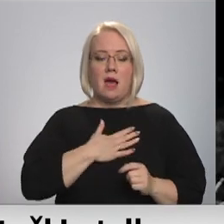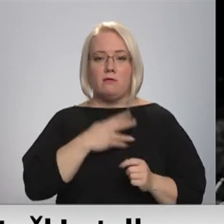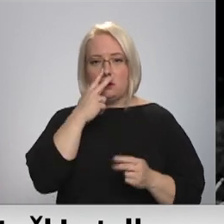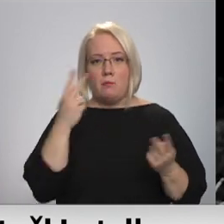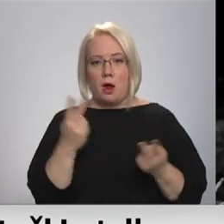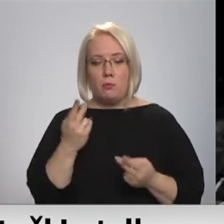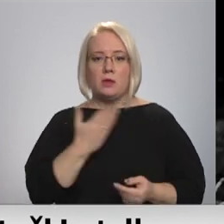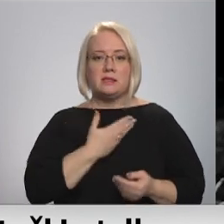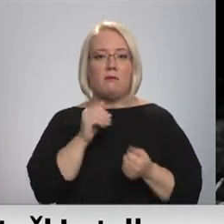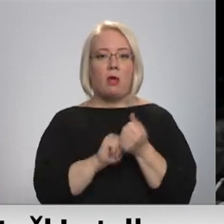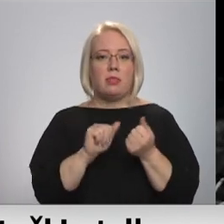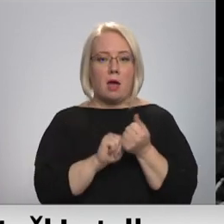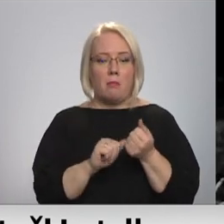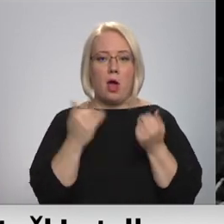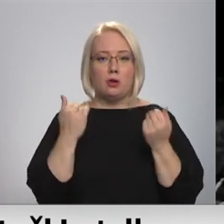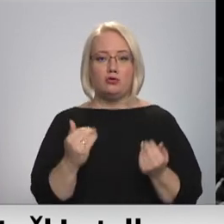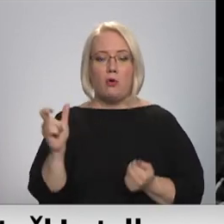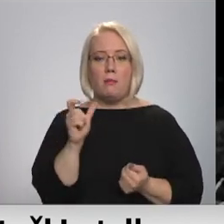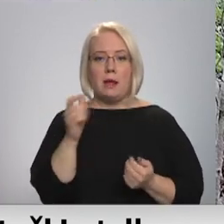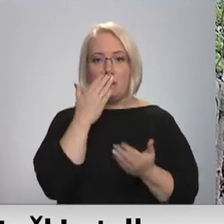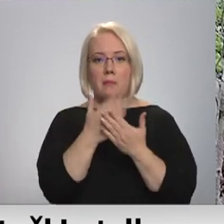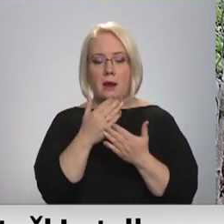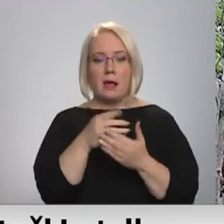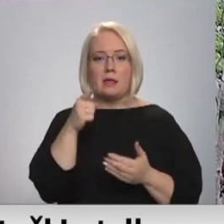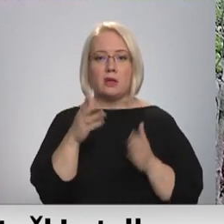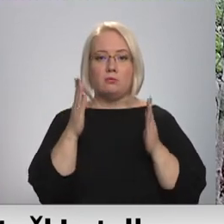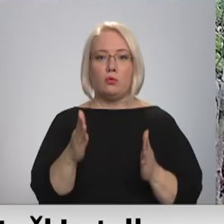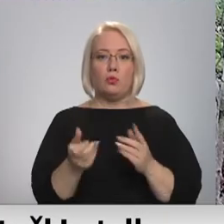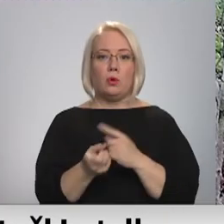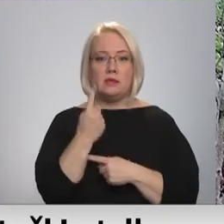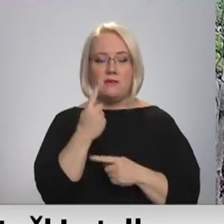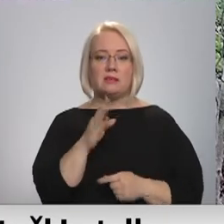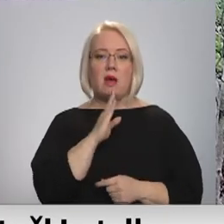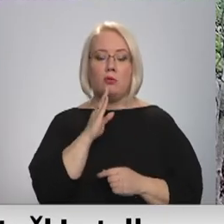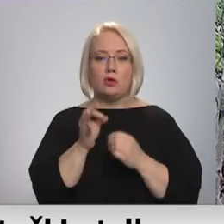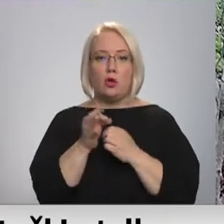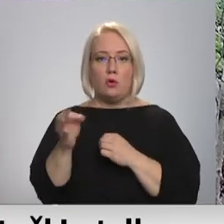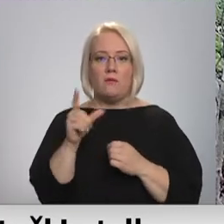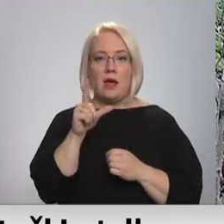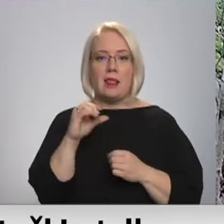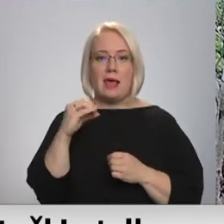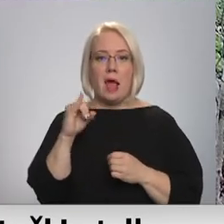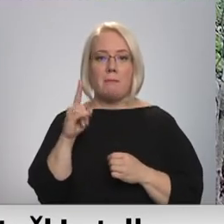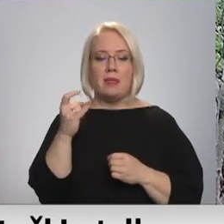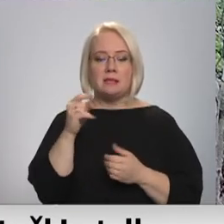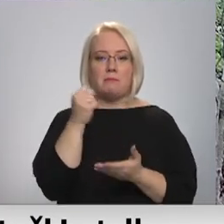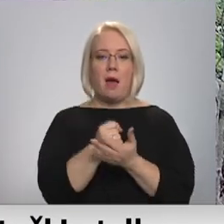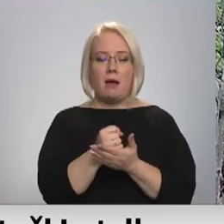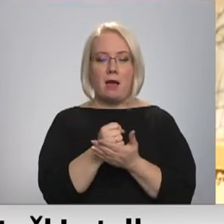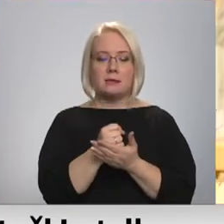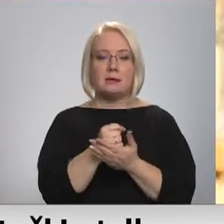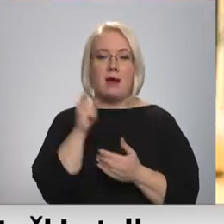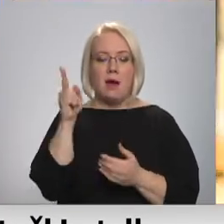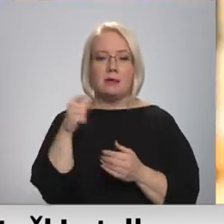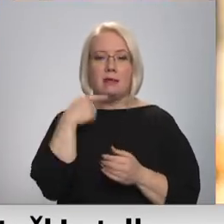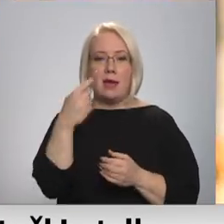izdzīvot sauvaļā. Šobrīd viss liecina, ka tas varētu būt izdevies. Alūksnes novada Liepnas pagasta pārvaldniece RTV pastāstīja,